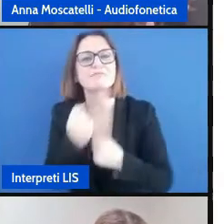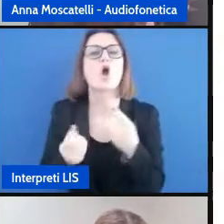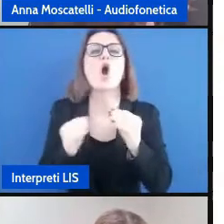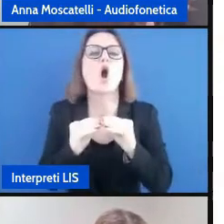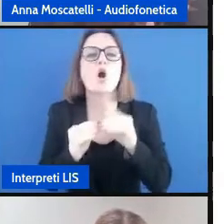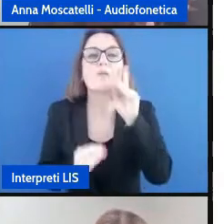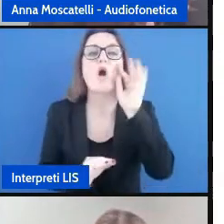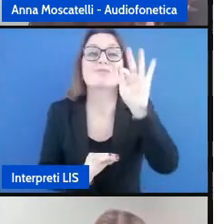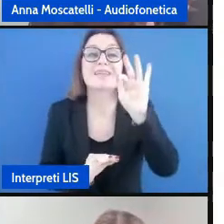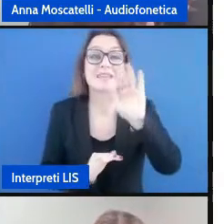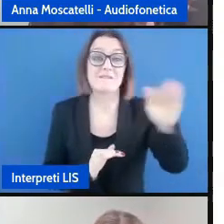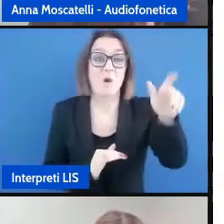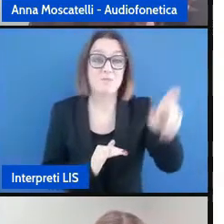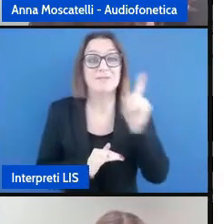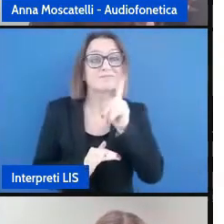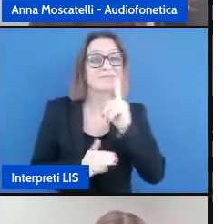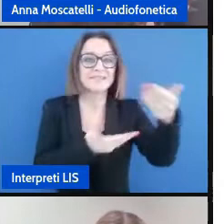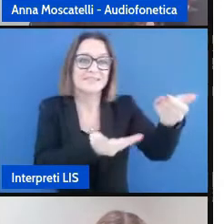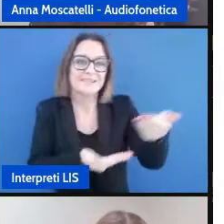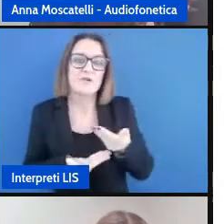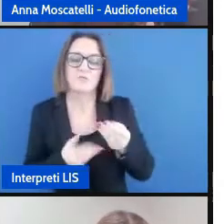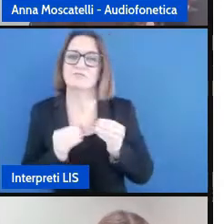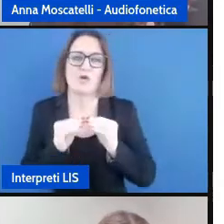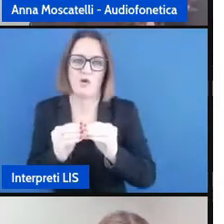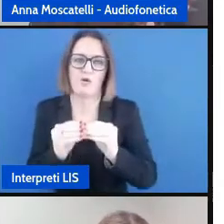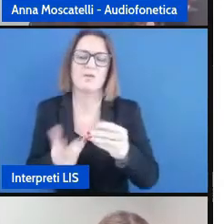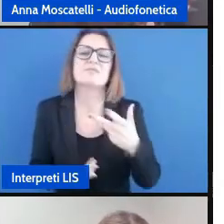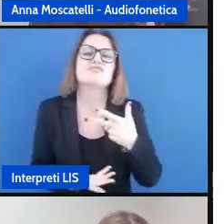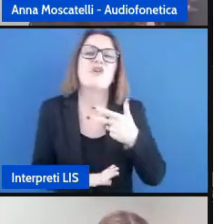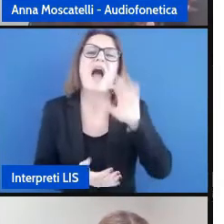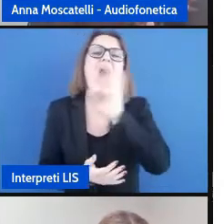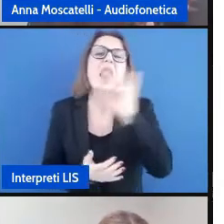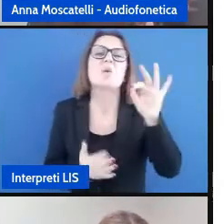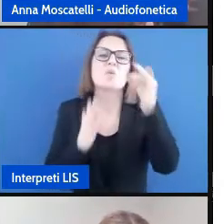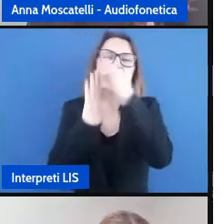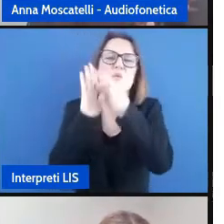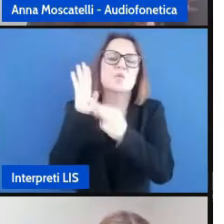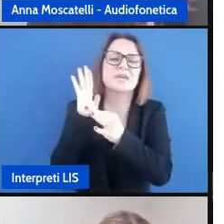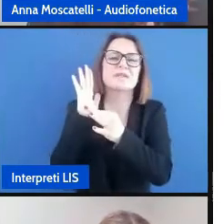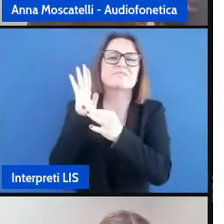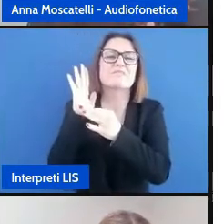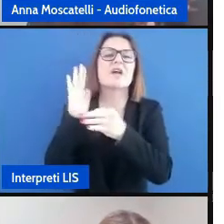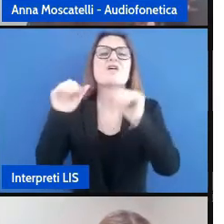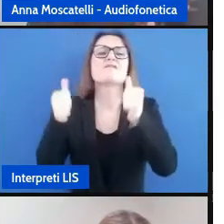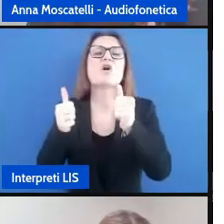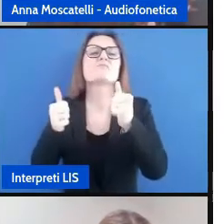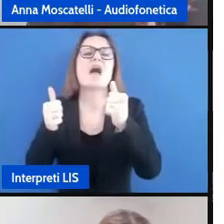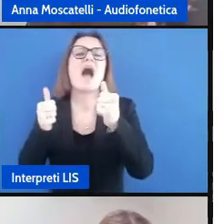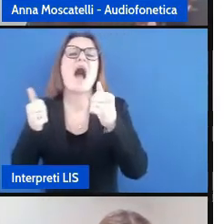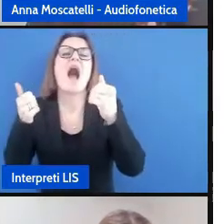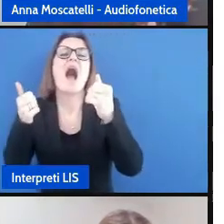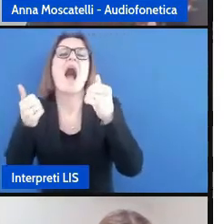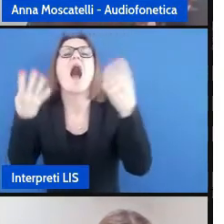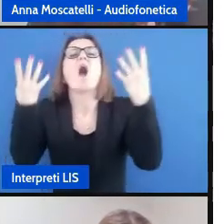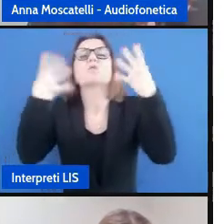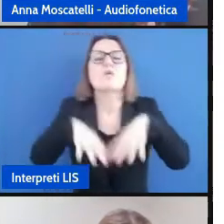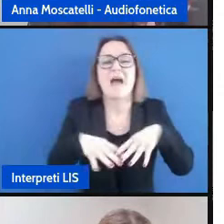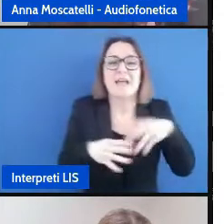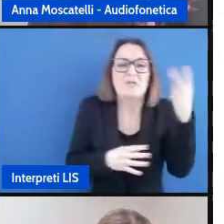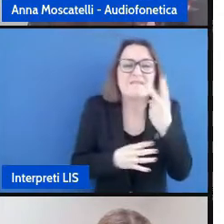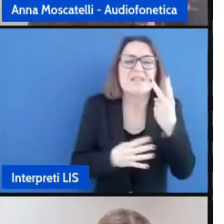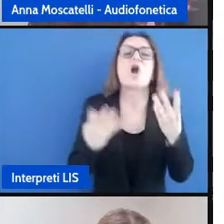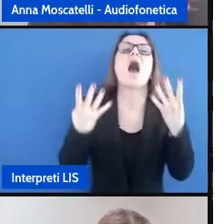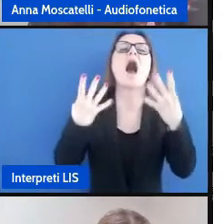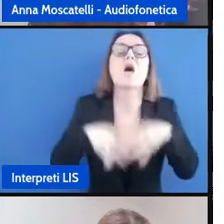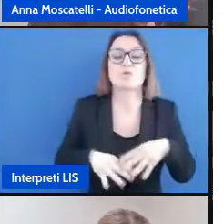sordo. Ci sono alcuni aspetti che vengono dati per scontati ma poi così scontati non lo sono. C'è un aspetto legato alla